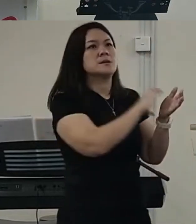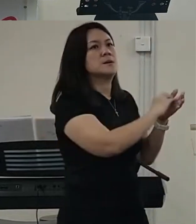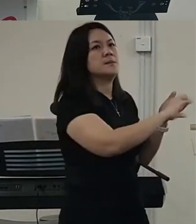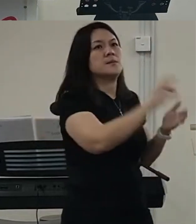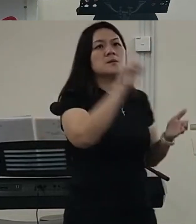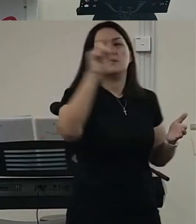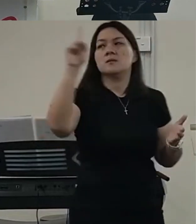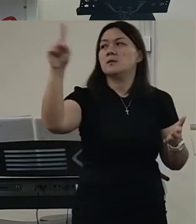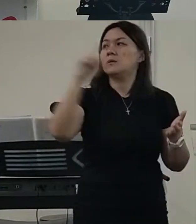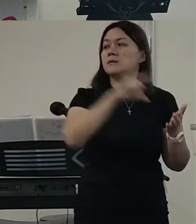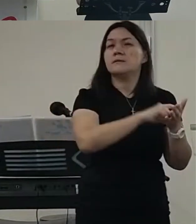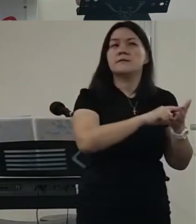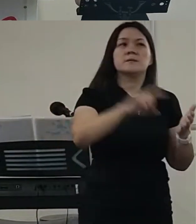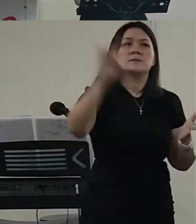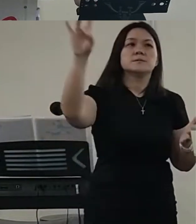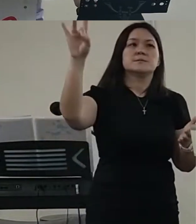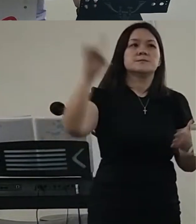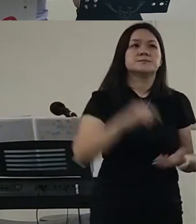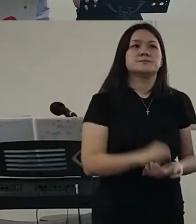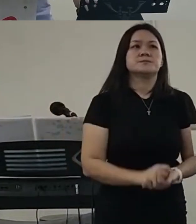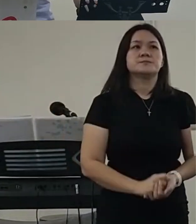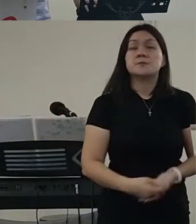玛利亚直到地级做我的见证